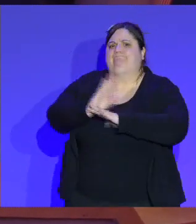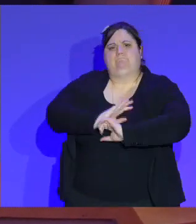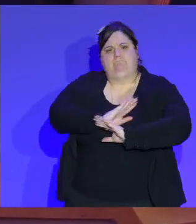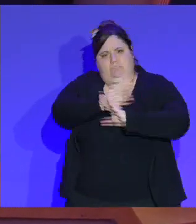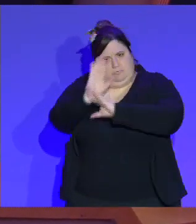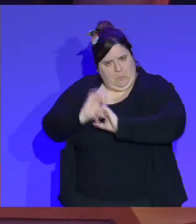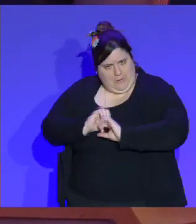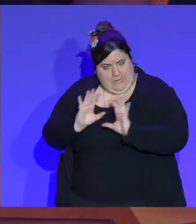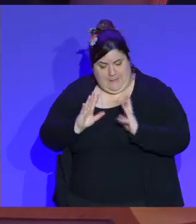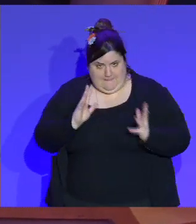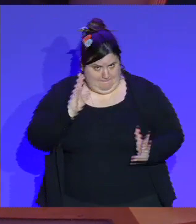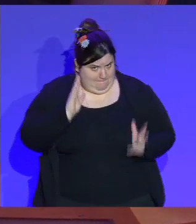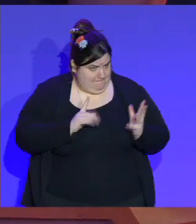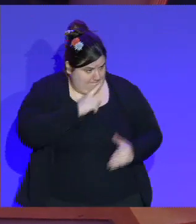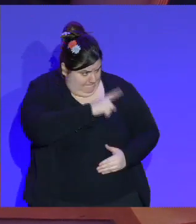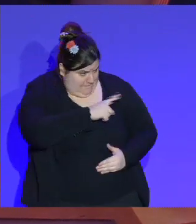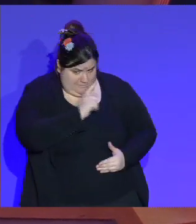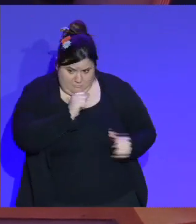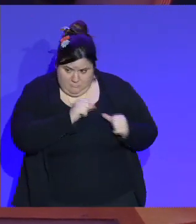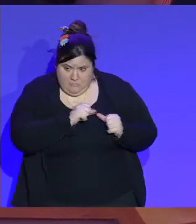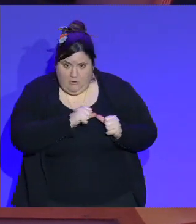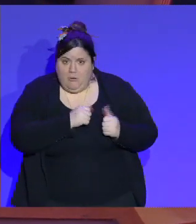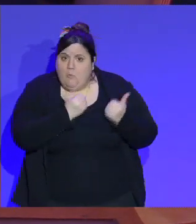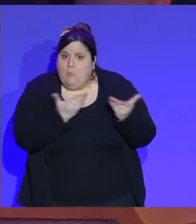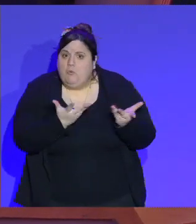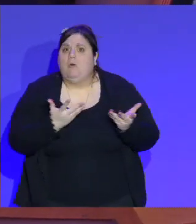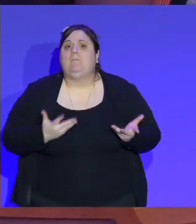-vous dès que vous serez président de la République